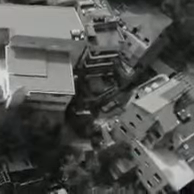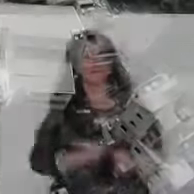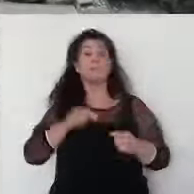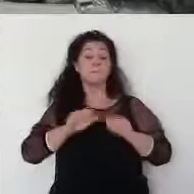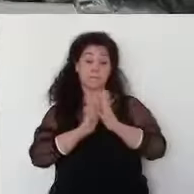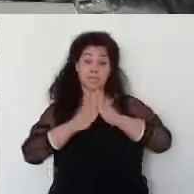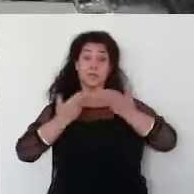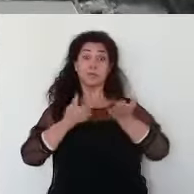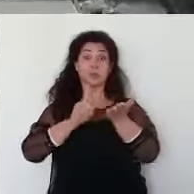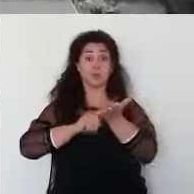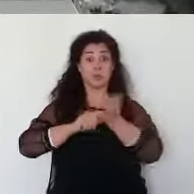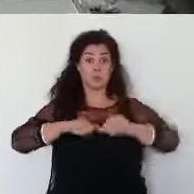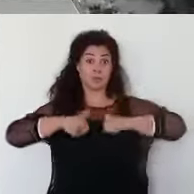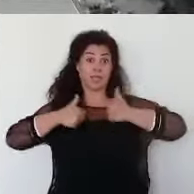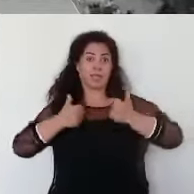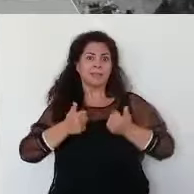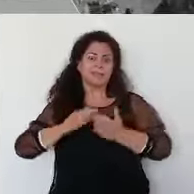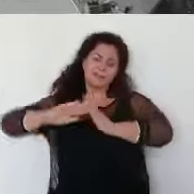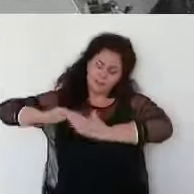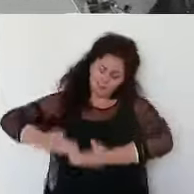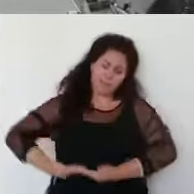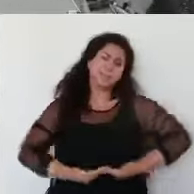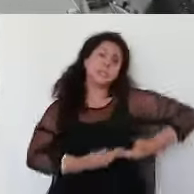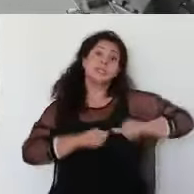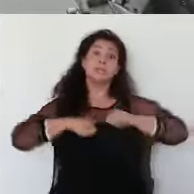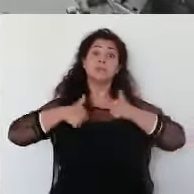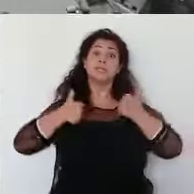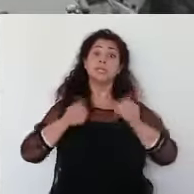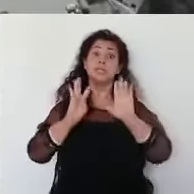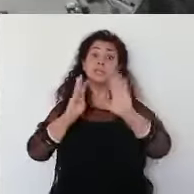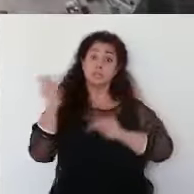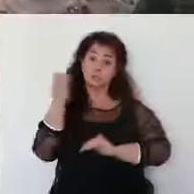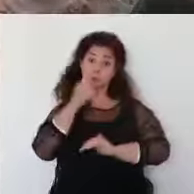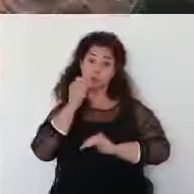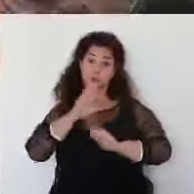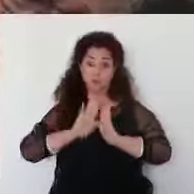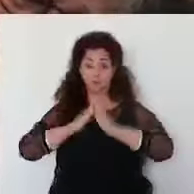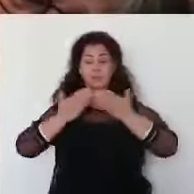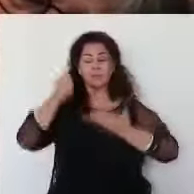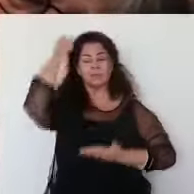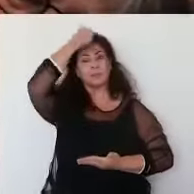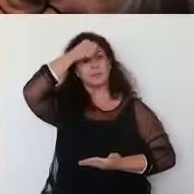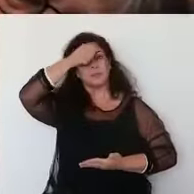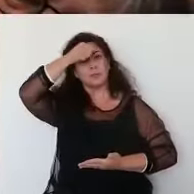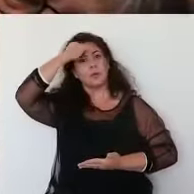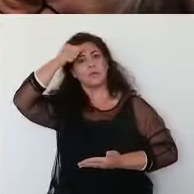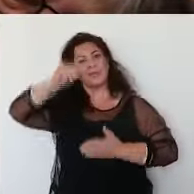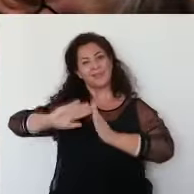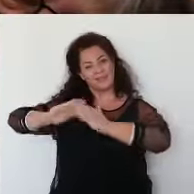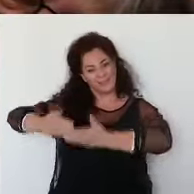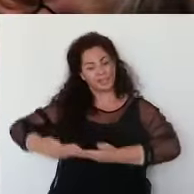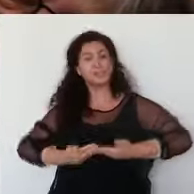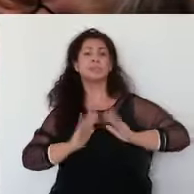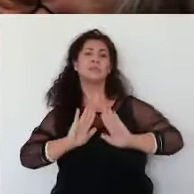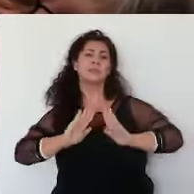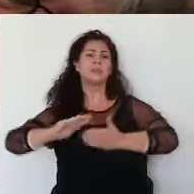بكتب البيولوجيا الأجنة بتعيش تسعة شهر بكتب الطبويين الأجنة